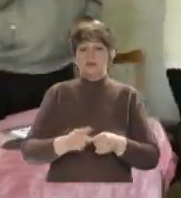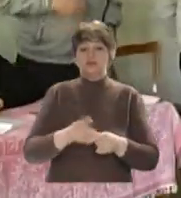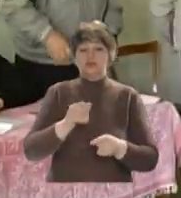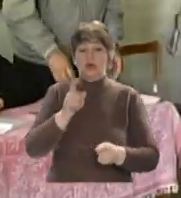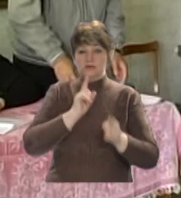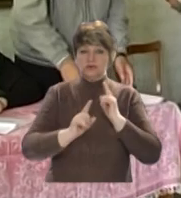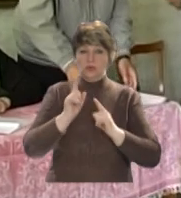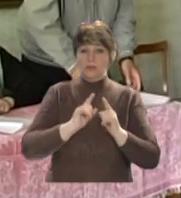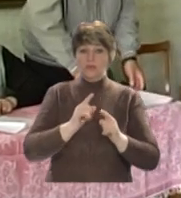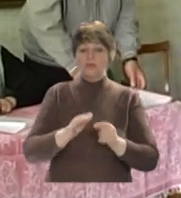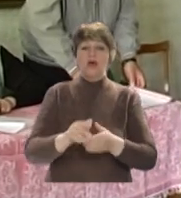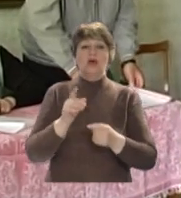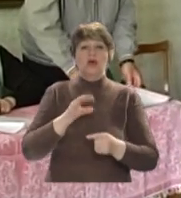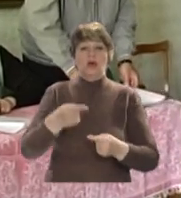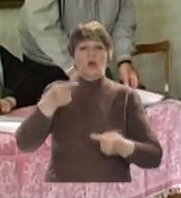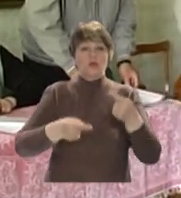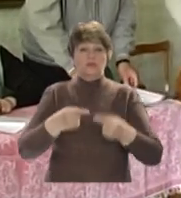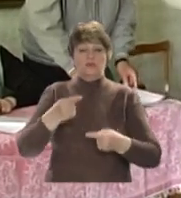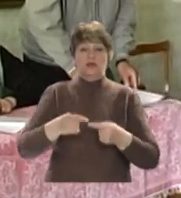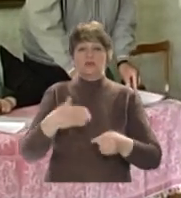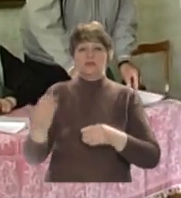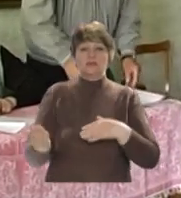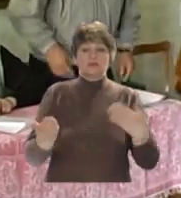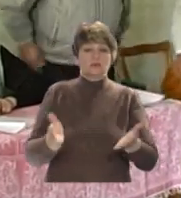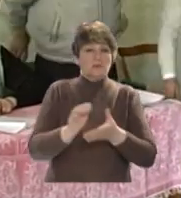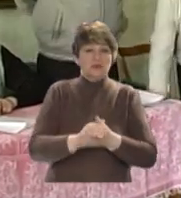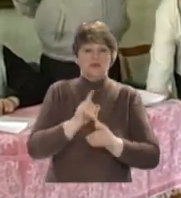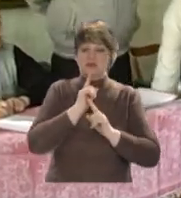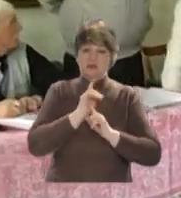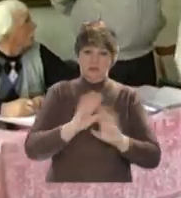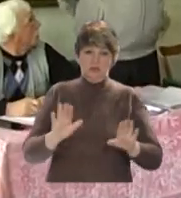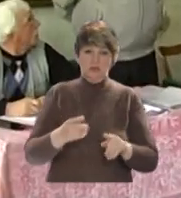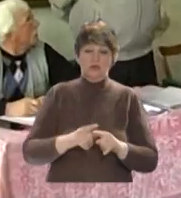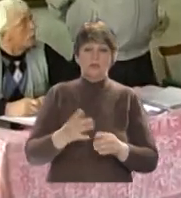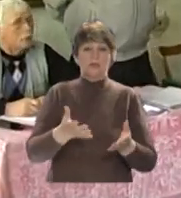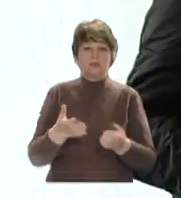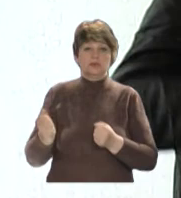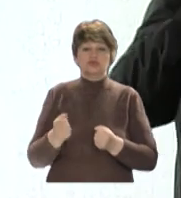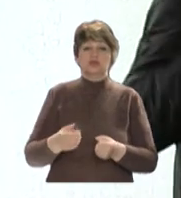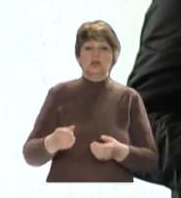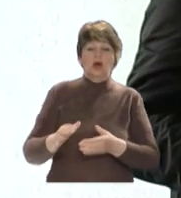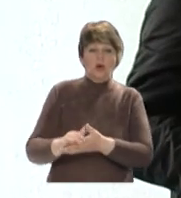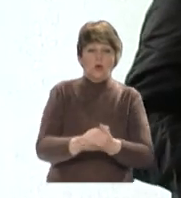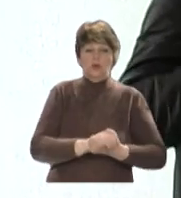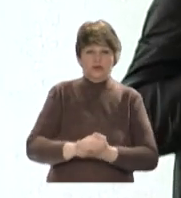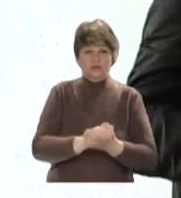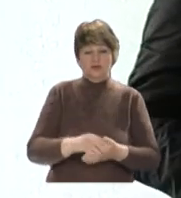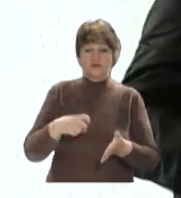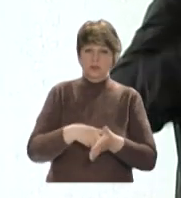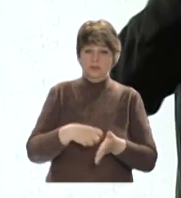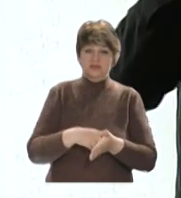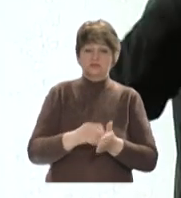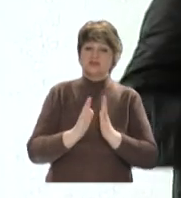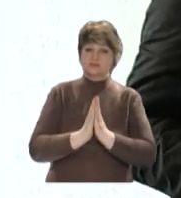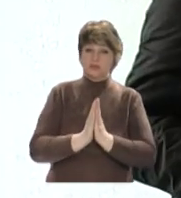Драбівської райради Володимир Дзега, мерити конфліктуючі сторони не став. Підзначив лишень, що отримав від мисливців колективний лист звернення з